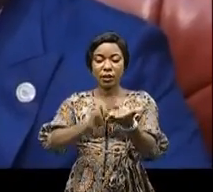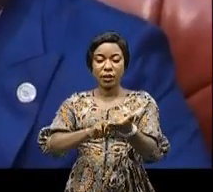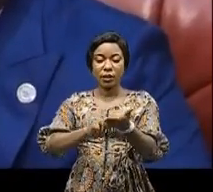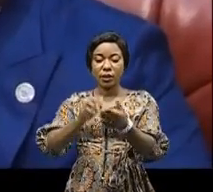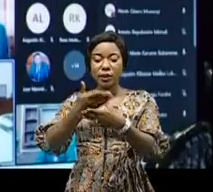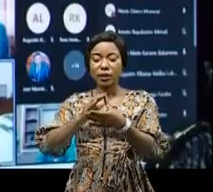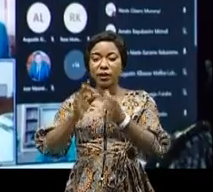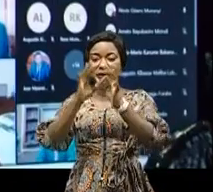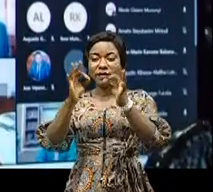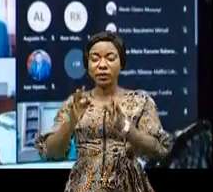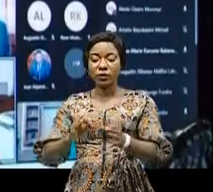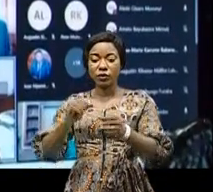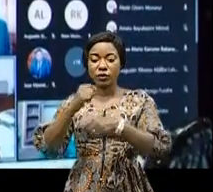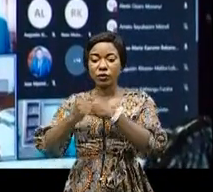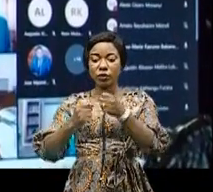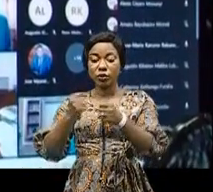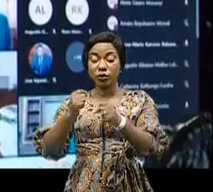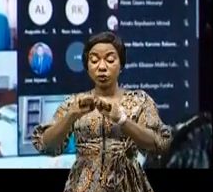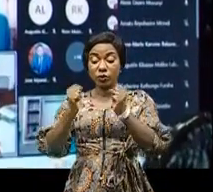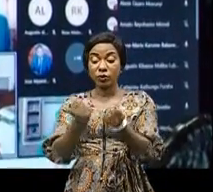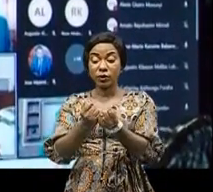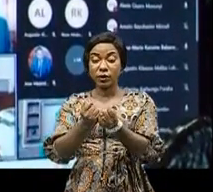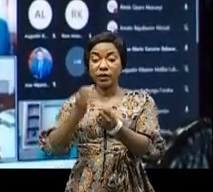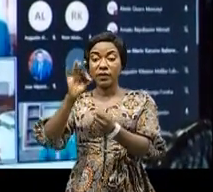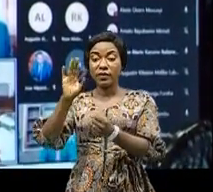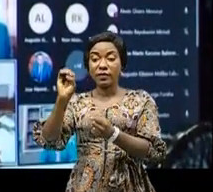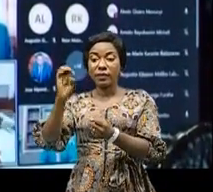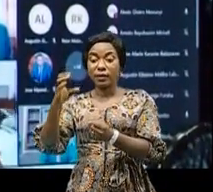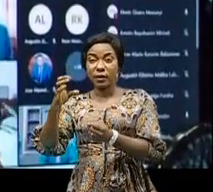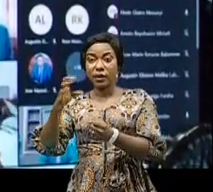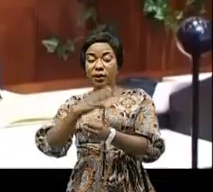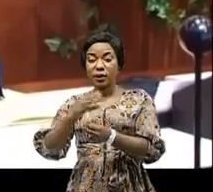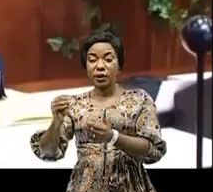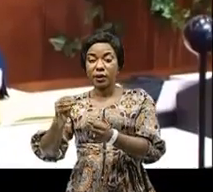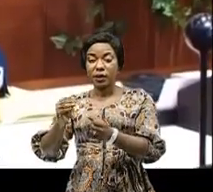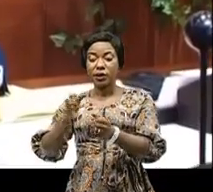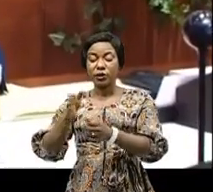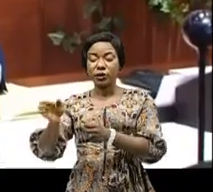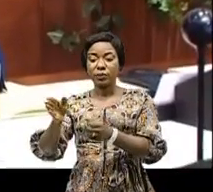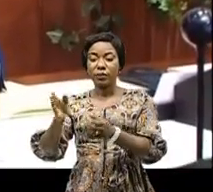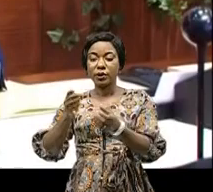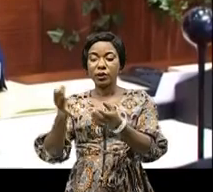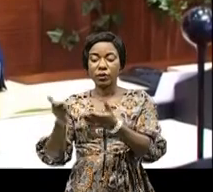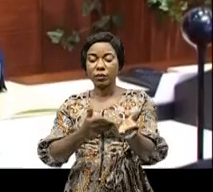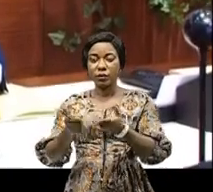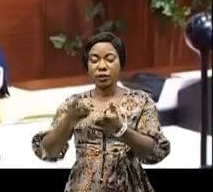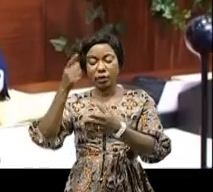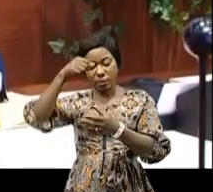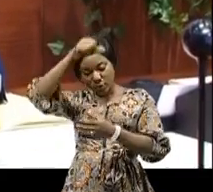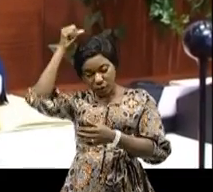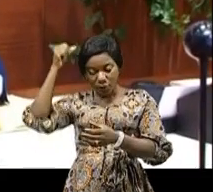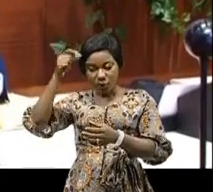Fédération des entreprises du Congo-FEC et la Chambre de commerce des Émirats Arabes Unis sur l'intensification